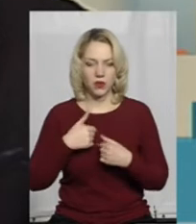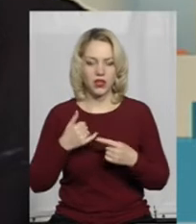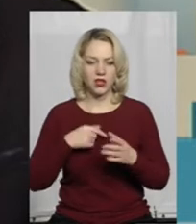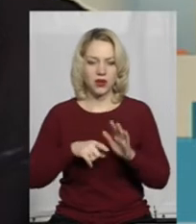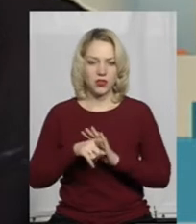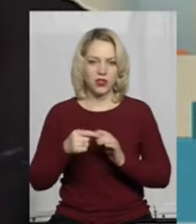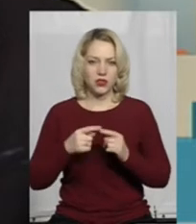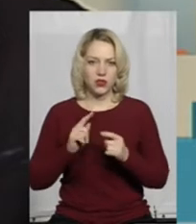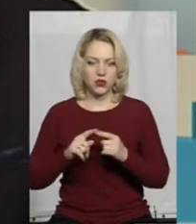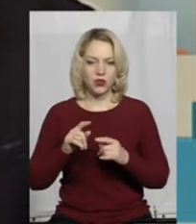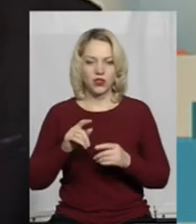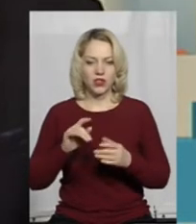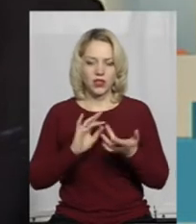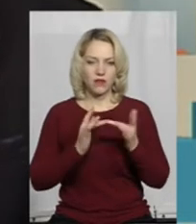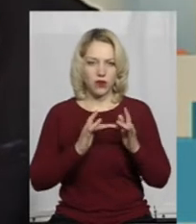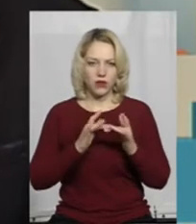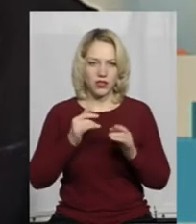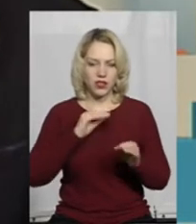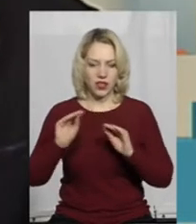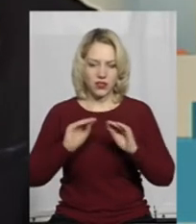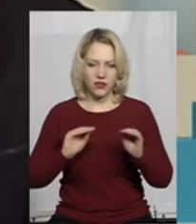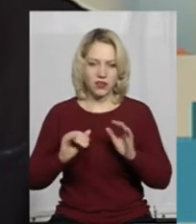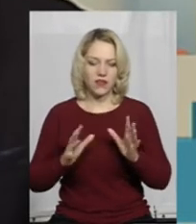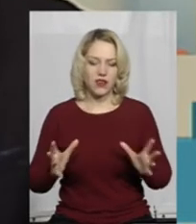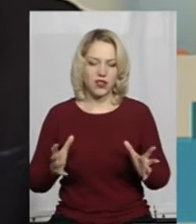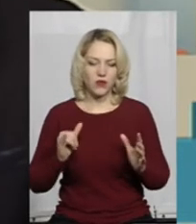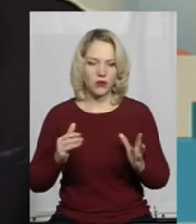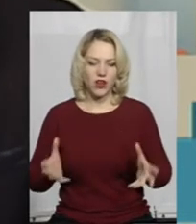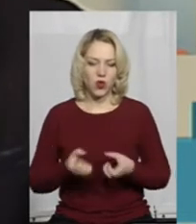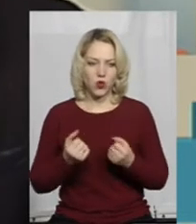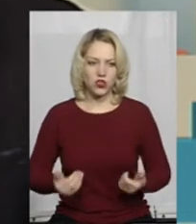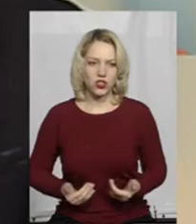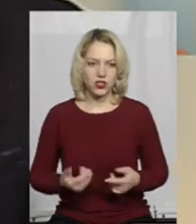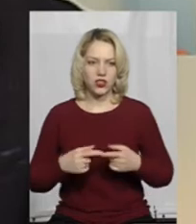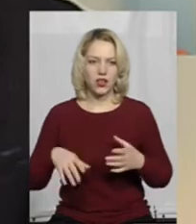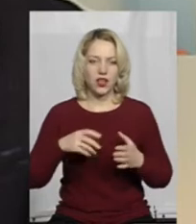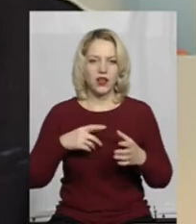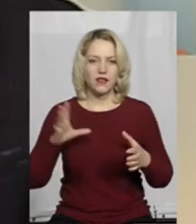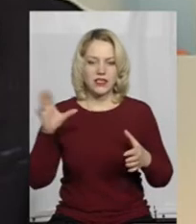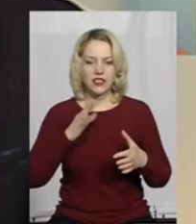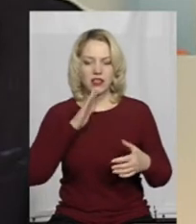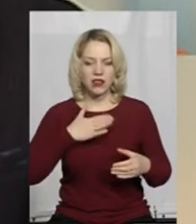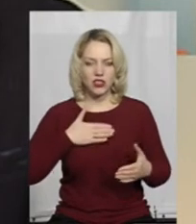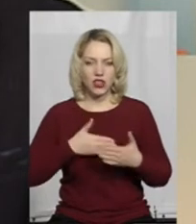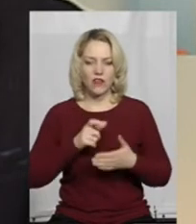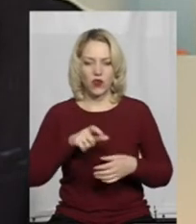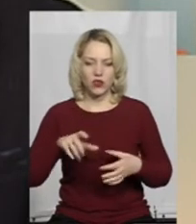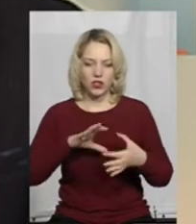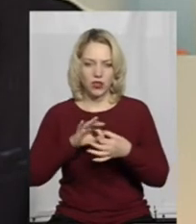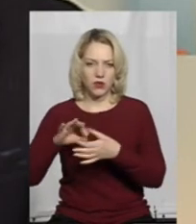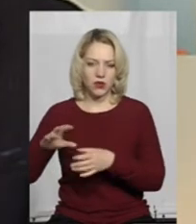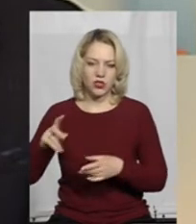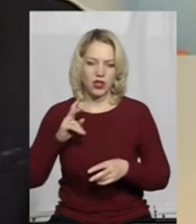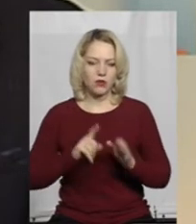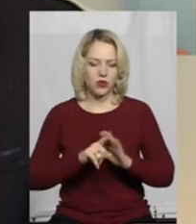розміщувати цю інформацію в інтернеті, нашій групі «Врятуй життя», підключила всіх волонтерів наших, почала шукати